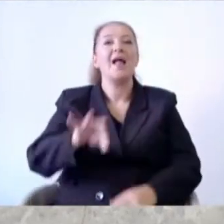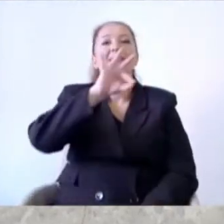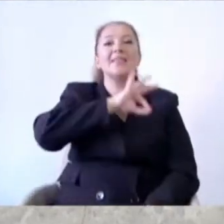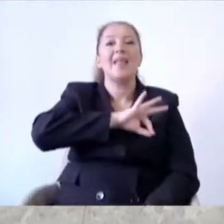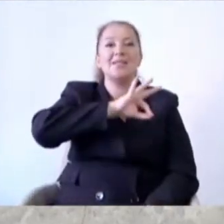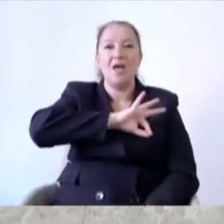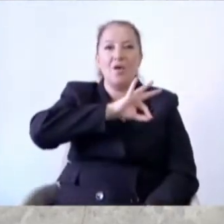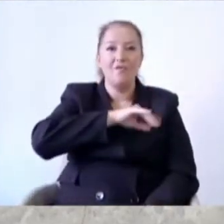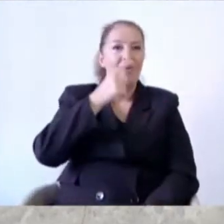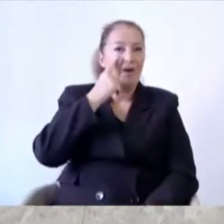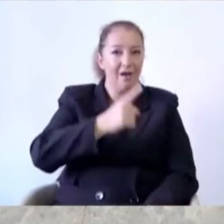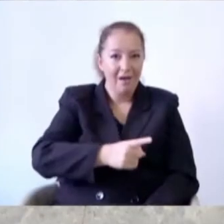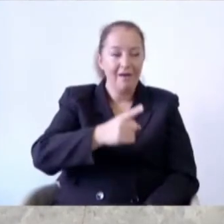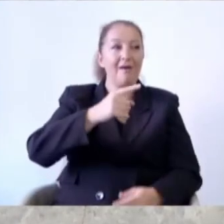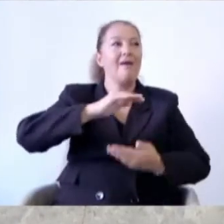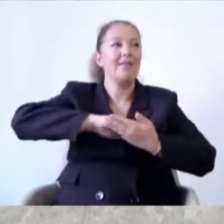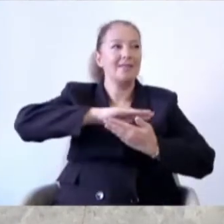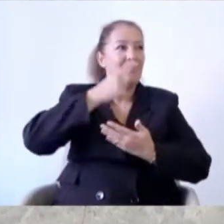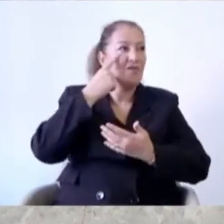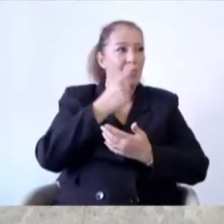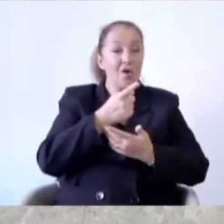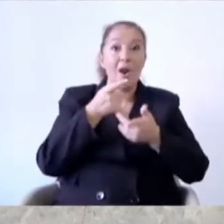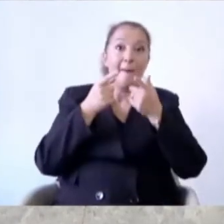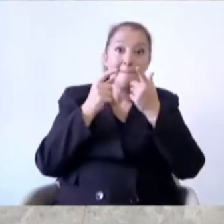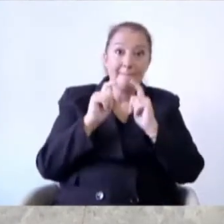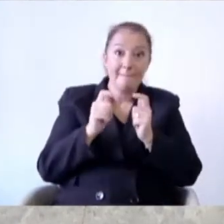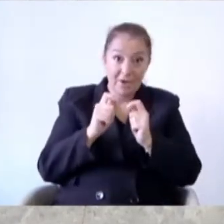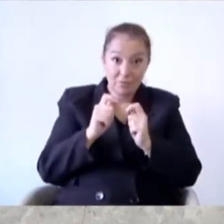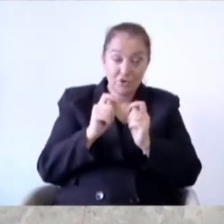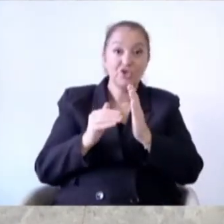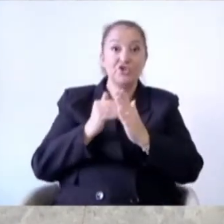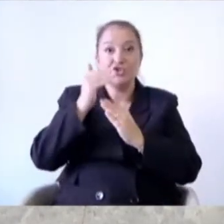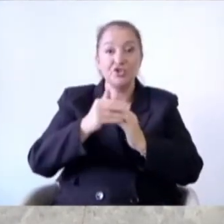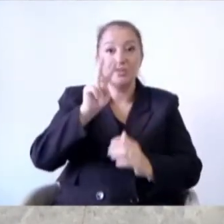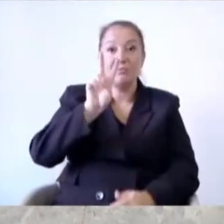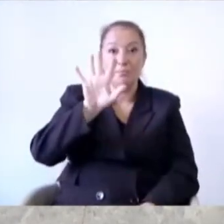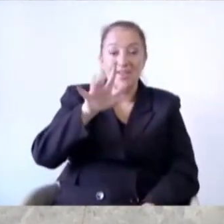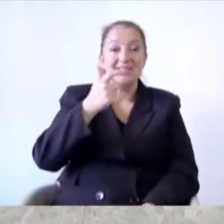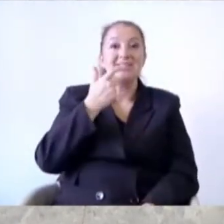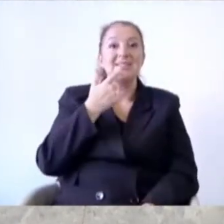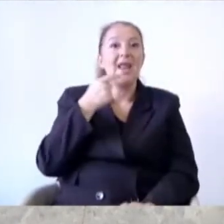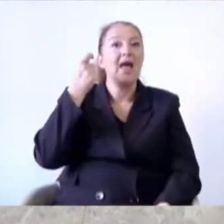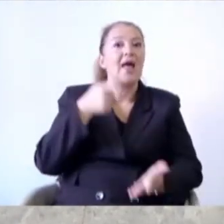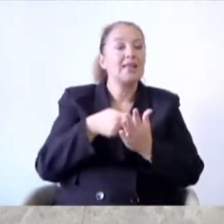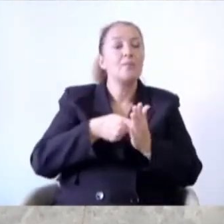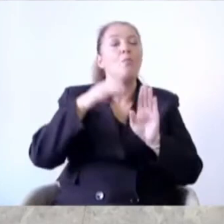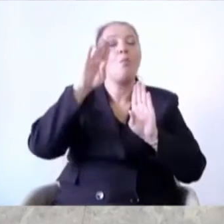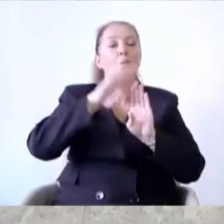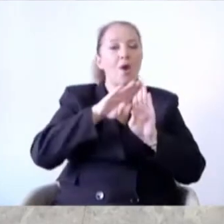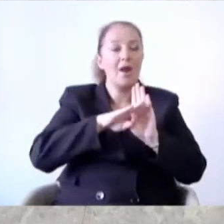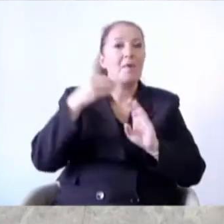kapsamında zorunlu haller dışında iki bin yirmi beş yılı yatırım programına